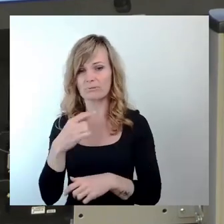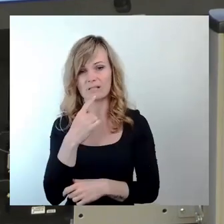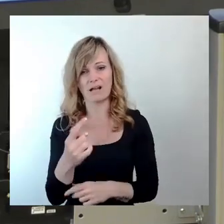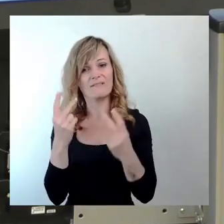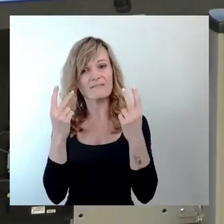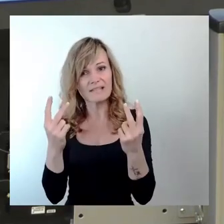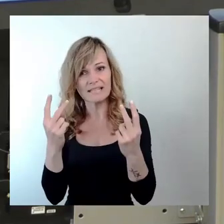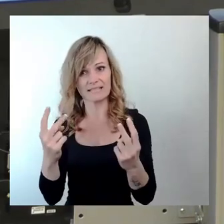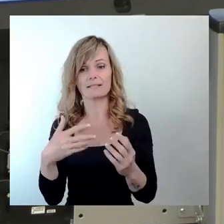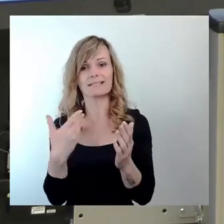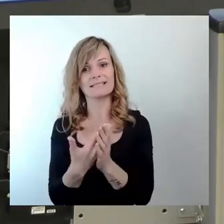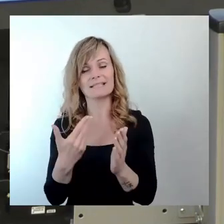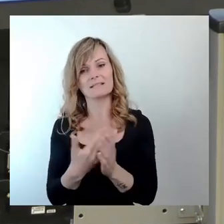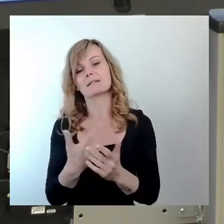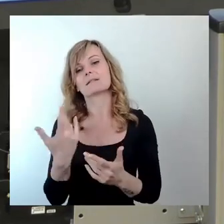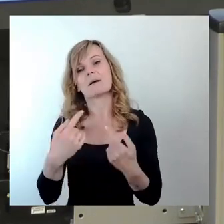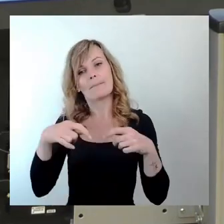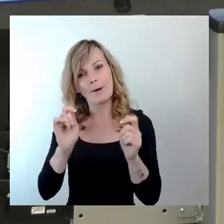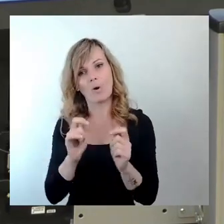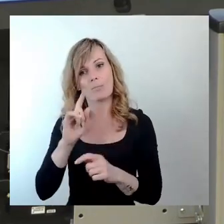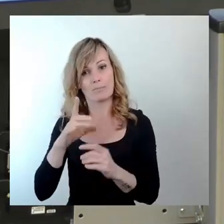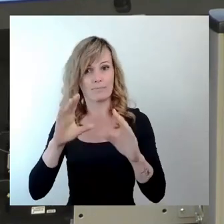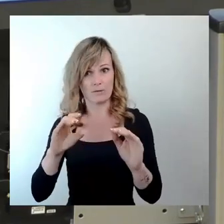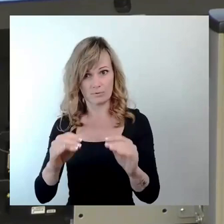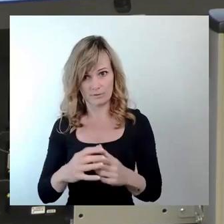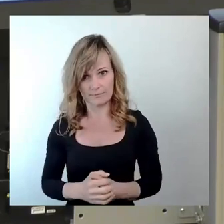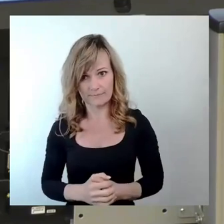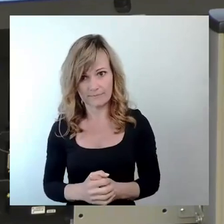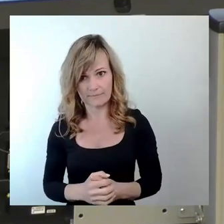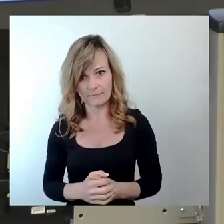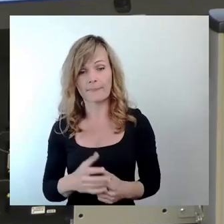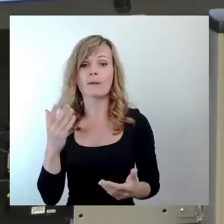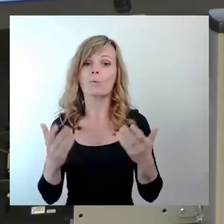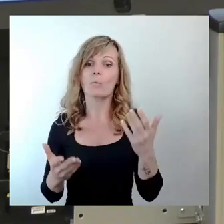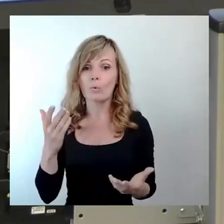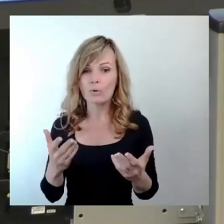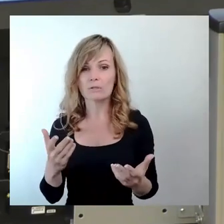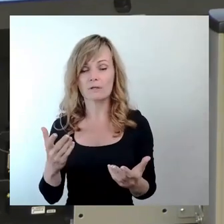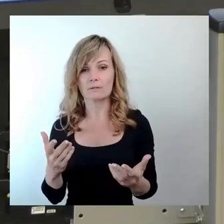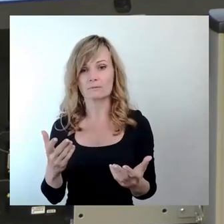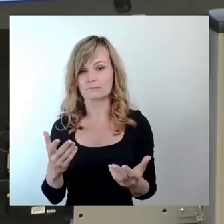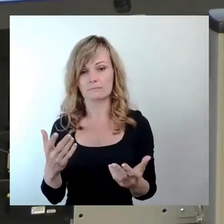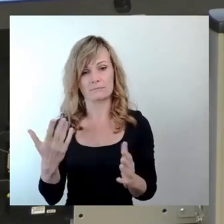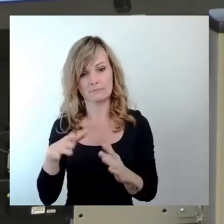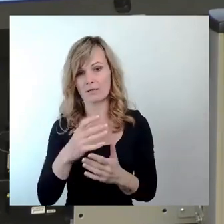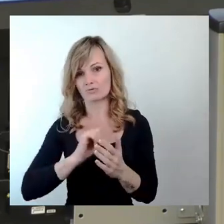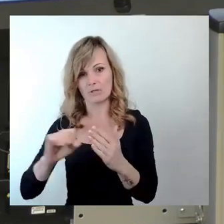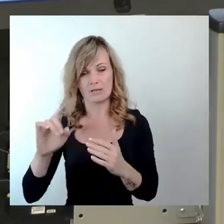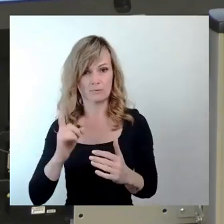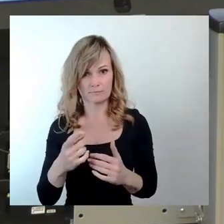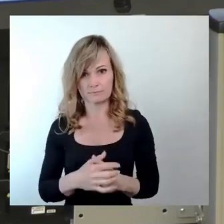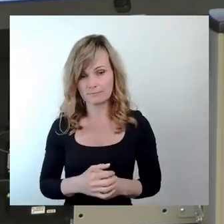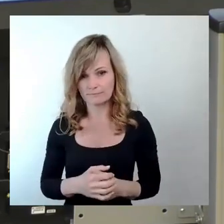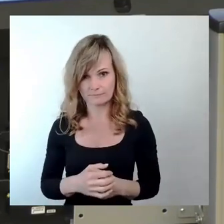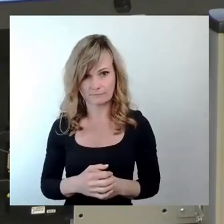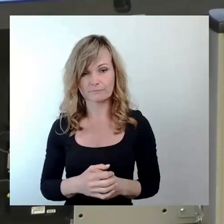diese Bauten nutzen zu können oder es hätte eben deutlich schneller gehen können. Und diejenigen,